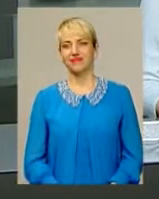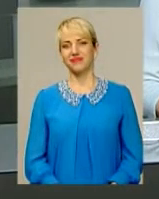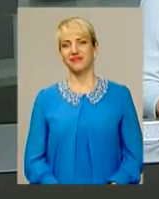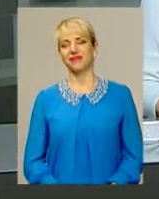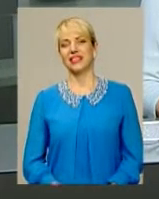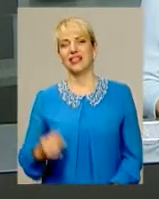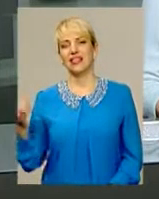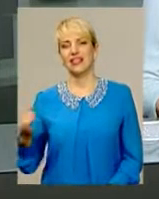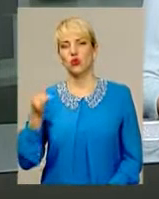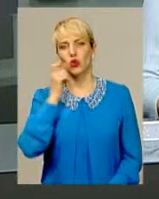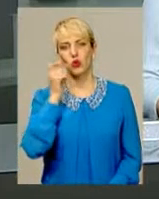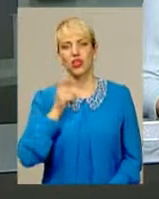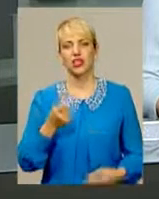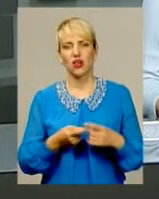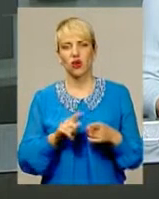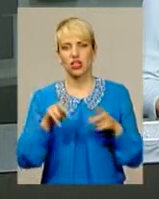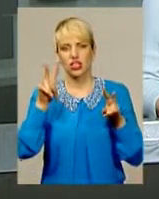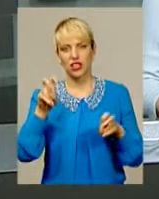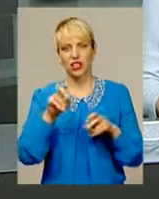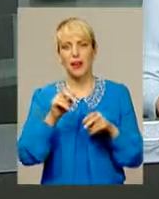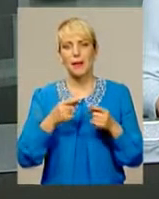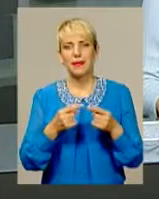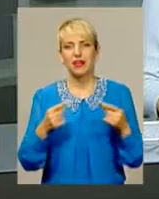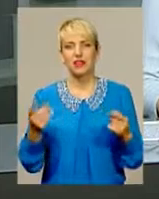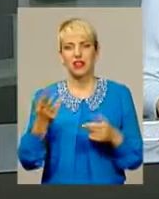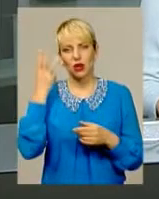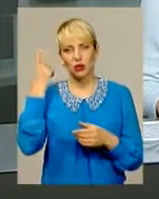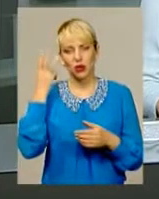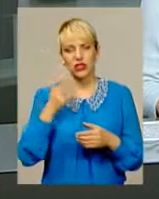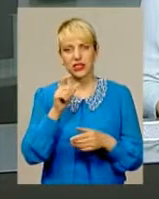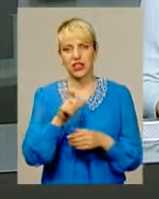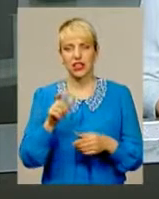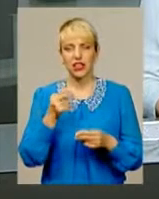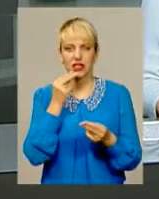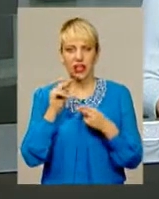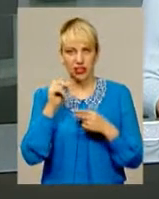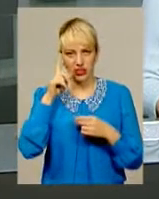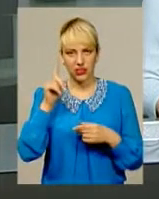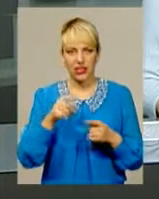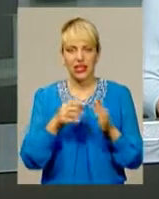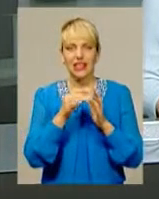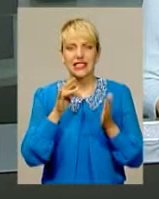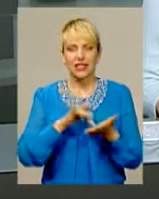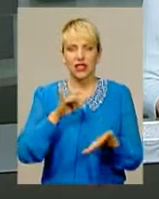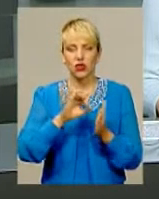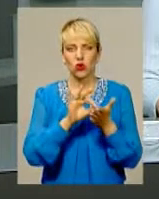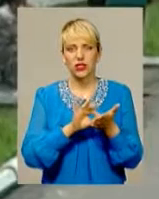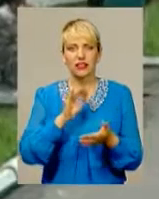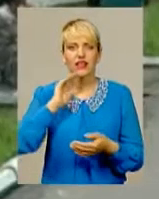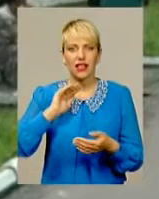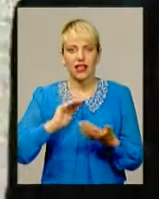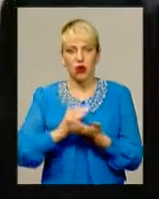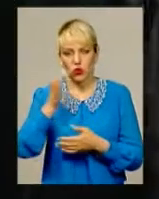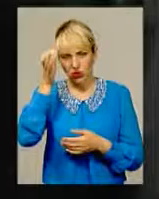Історія України. Ось шкільний предмет, який подільські школярі знають найкраще. Центр оцінювання якості освіти